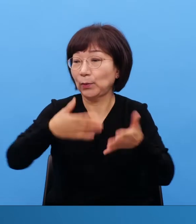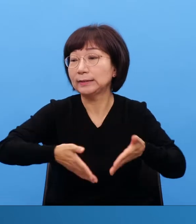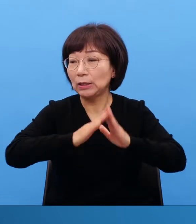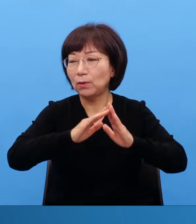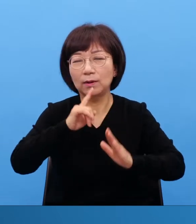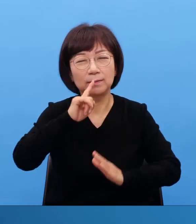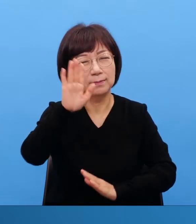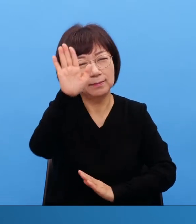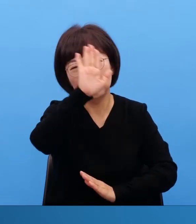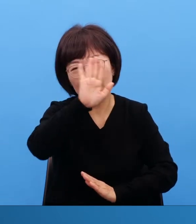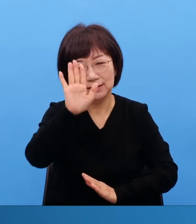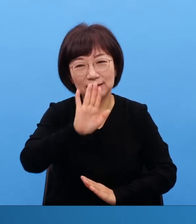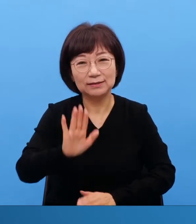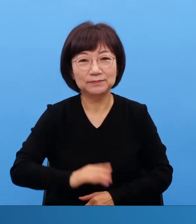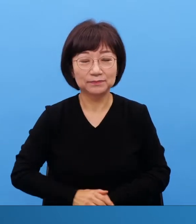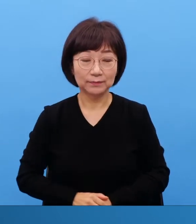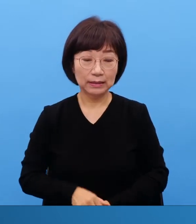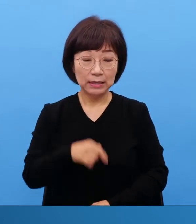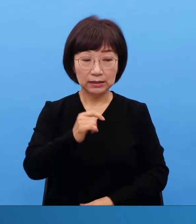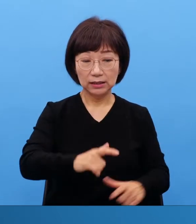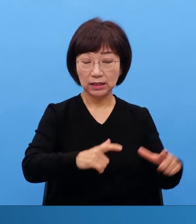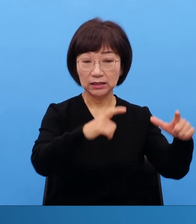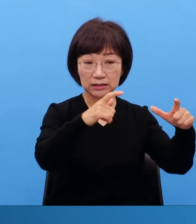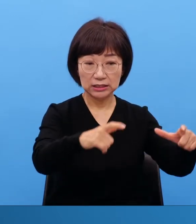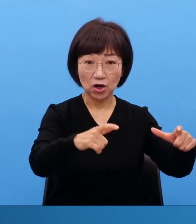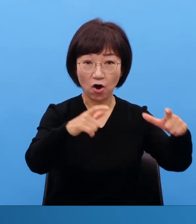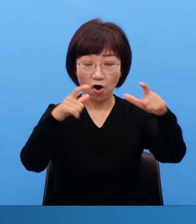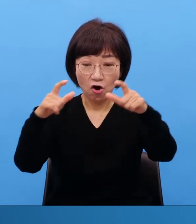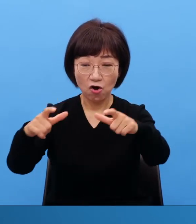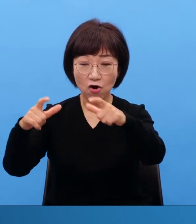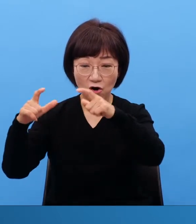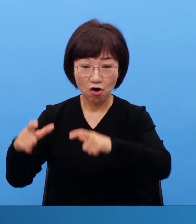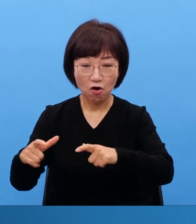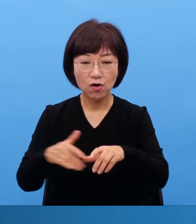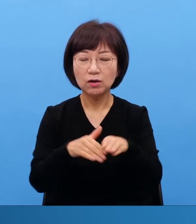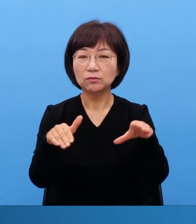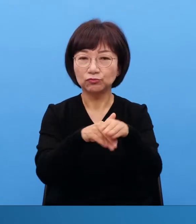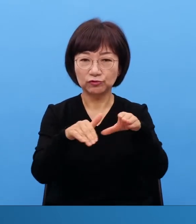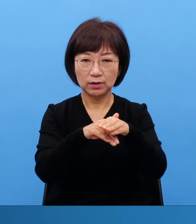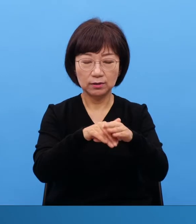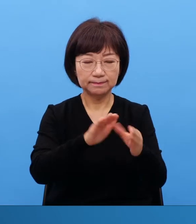이 지역의 문화를 적어도 우리는 바꾸죠